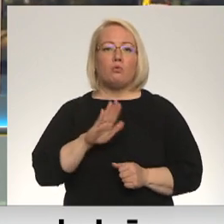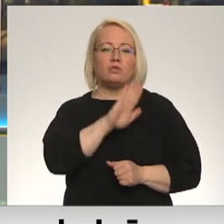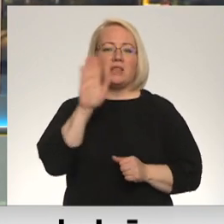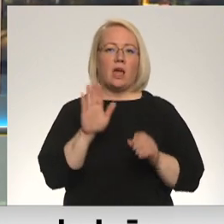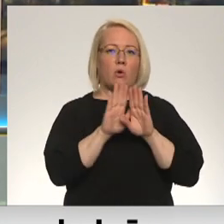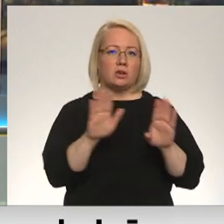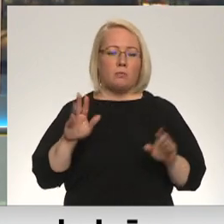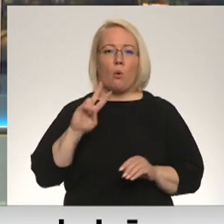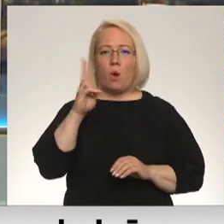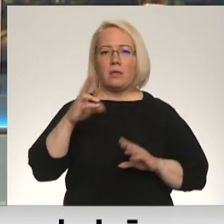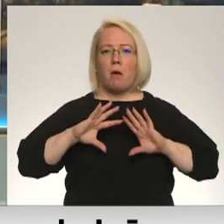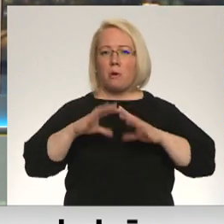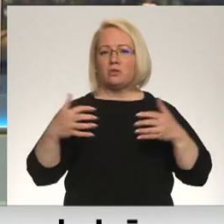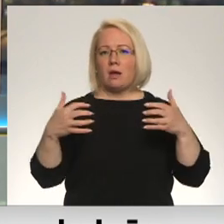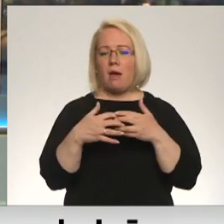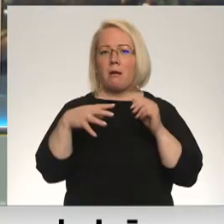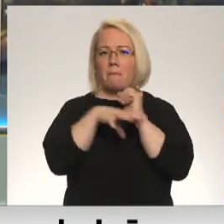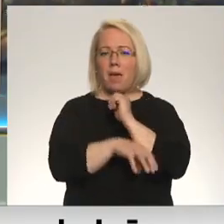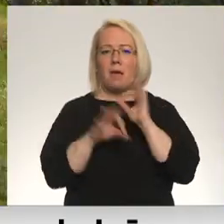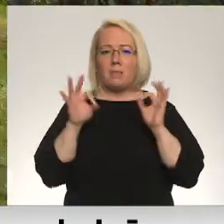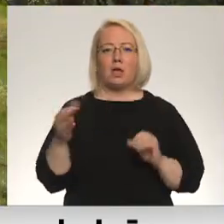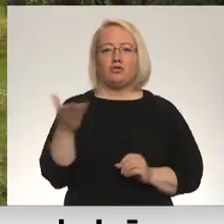2. pasaules kara beigām kurzemē.